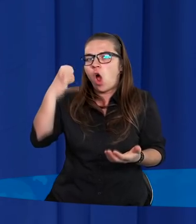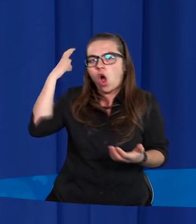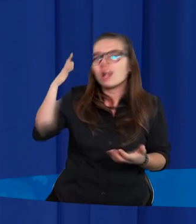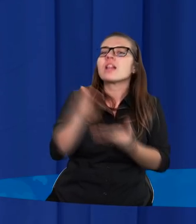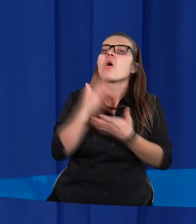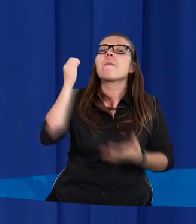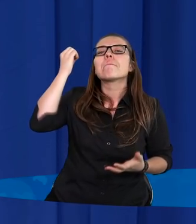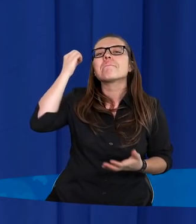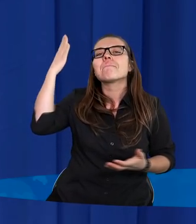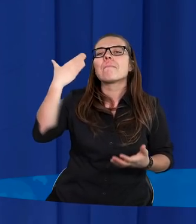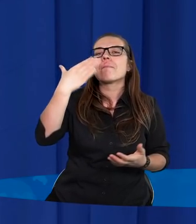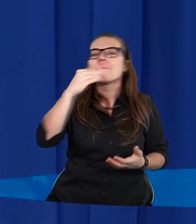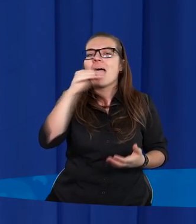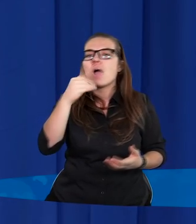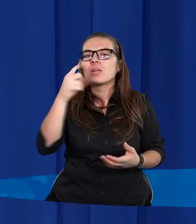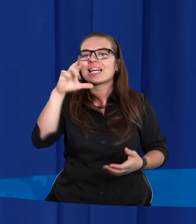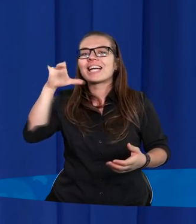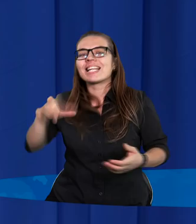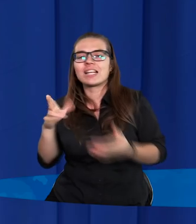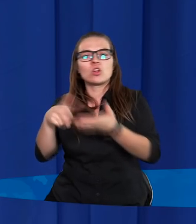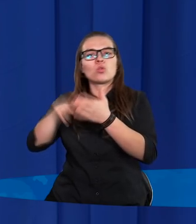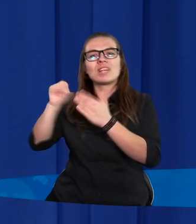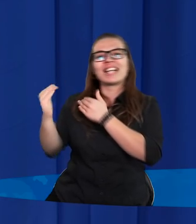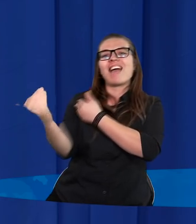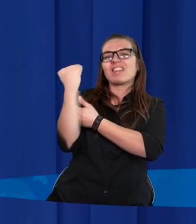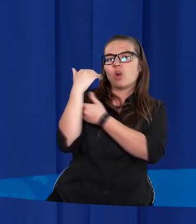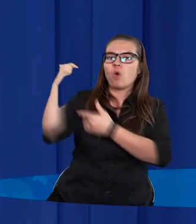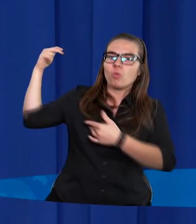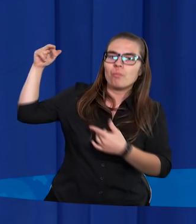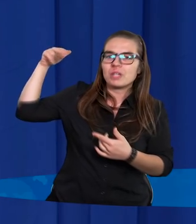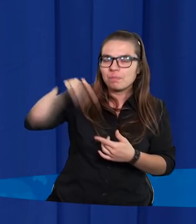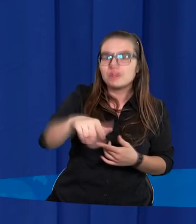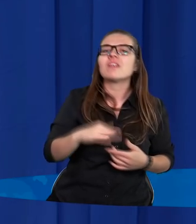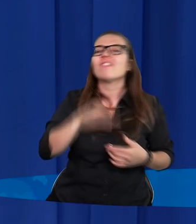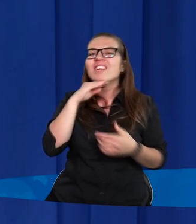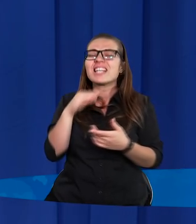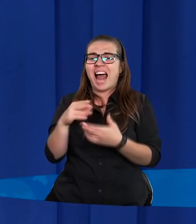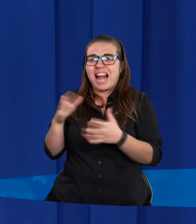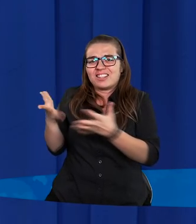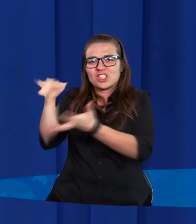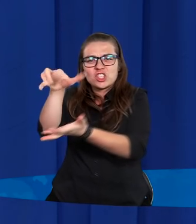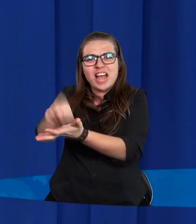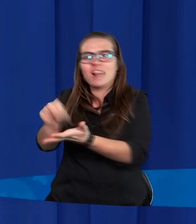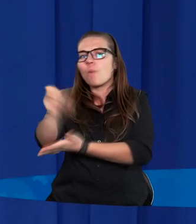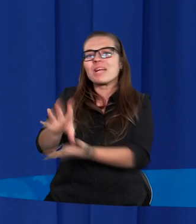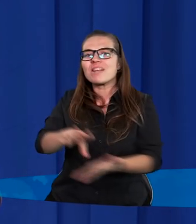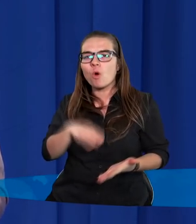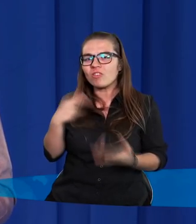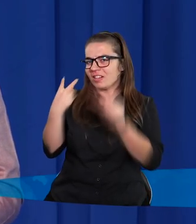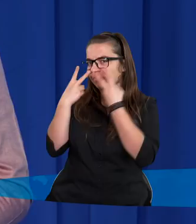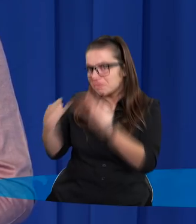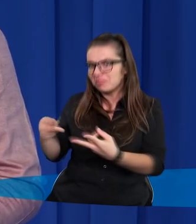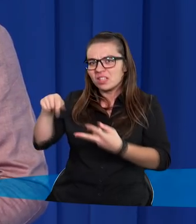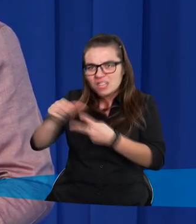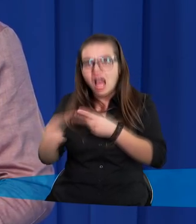o mędrcach, którzy przybyli ze wschodu. I nie trzeba być teologiem, wystarczy sięgnąć po Biblię, która stoi na półce i